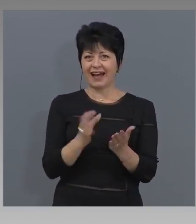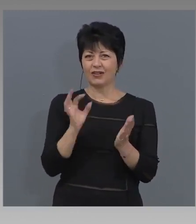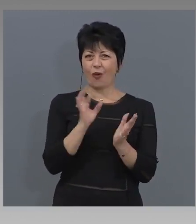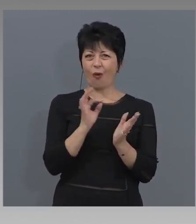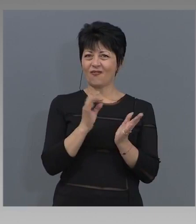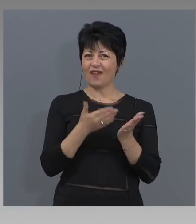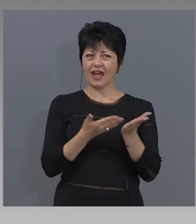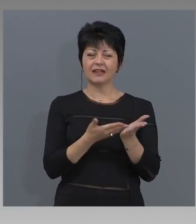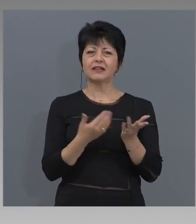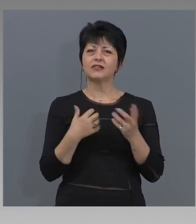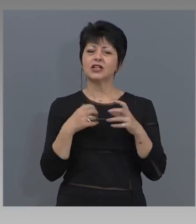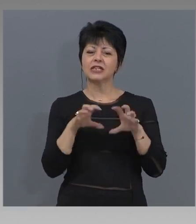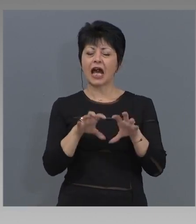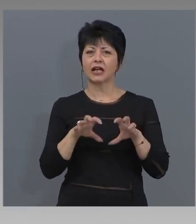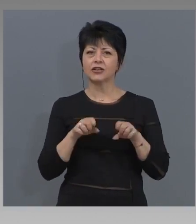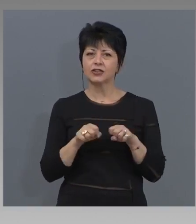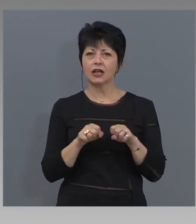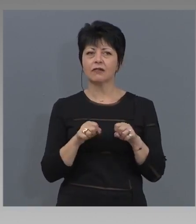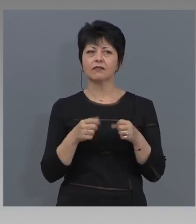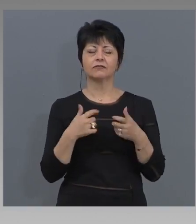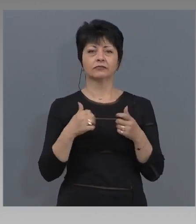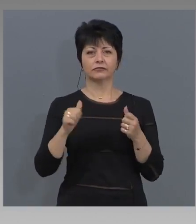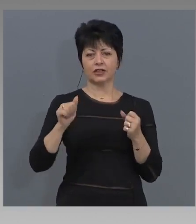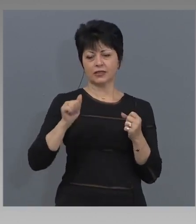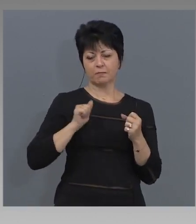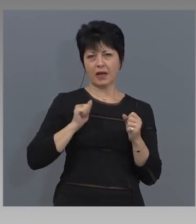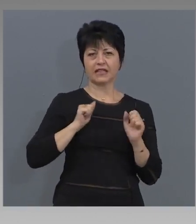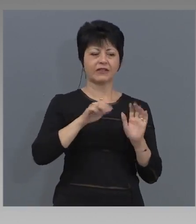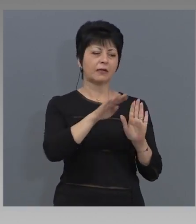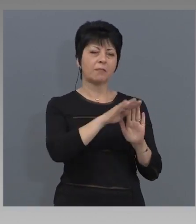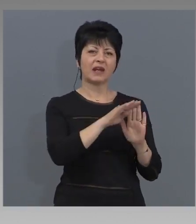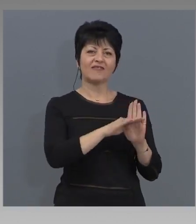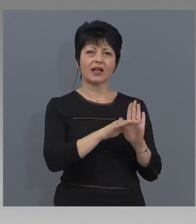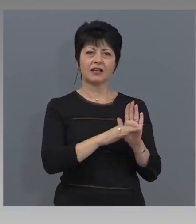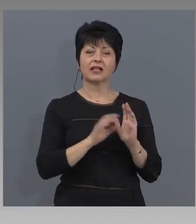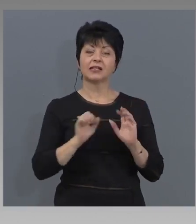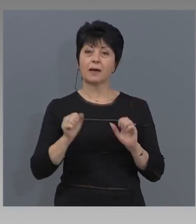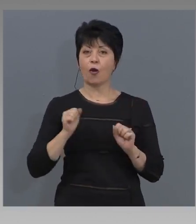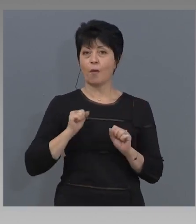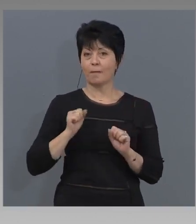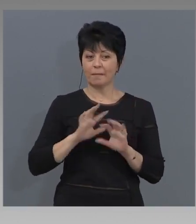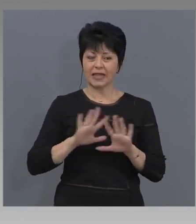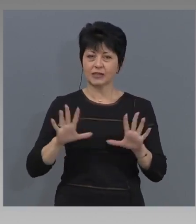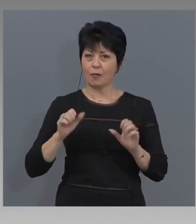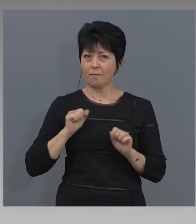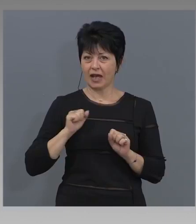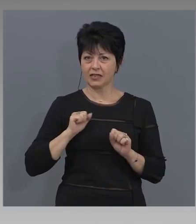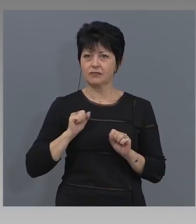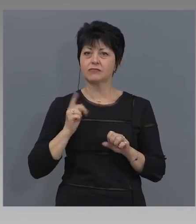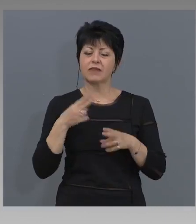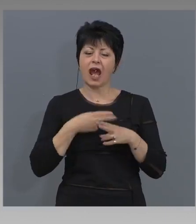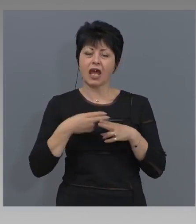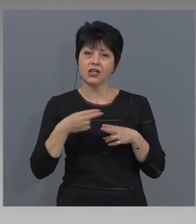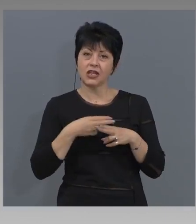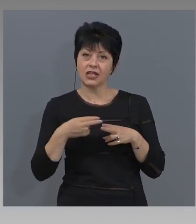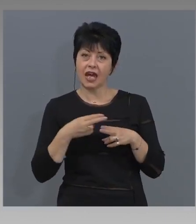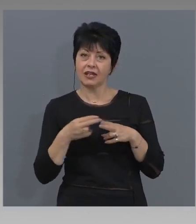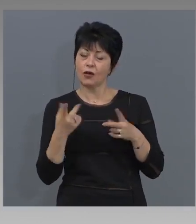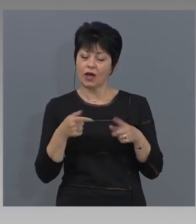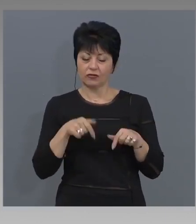да се ангажират, че ще спазват правила за безопасност и хигиена, които ни разработваме в момента,